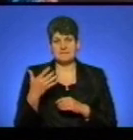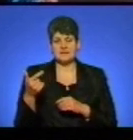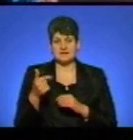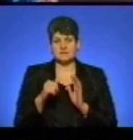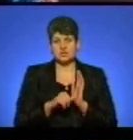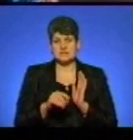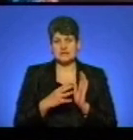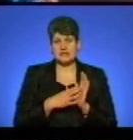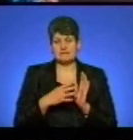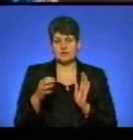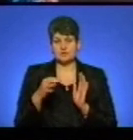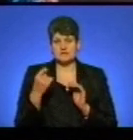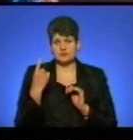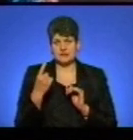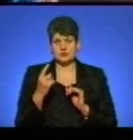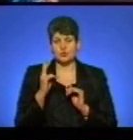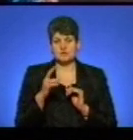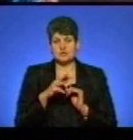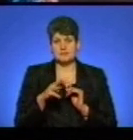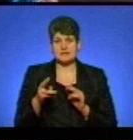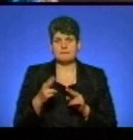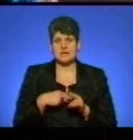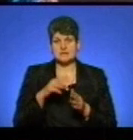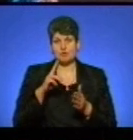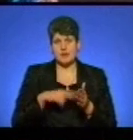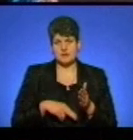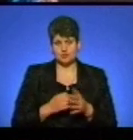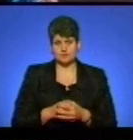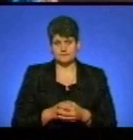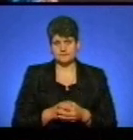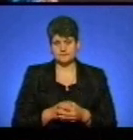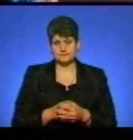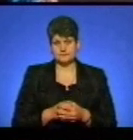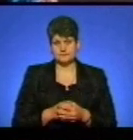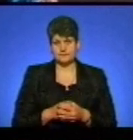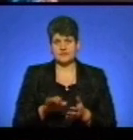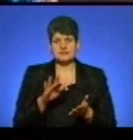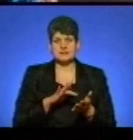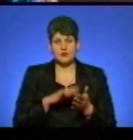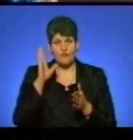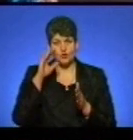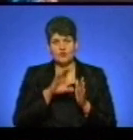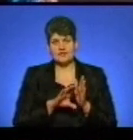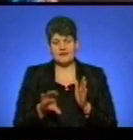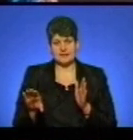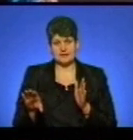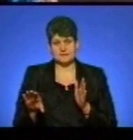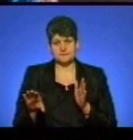69 копійок за один кубічний метр без податку на додану вартість, на централізоване водовідведення